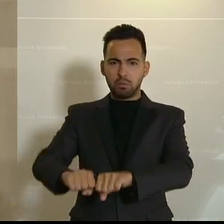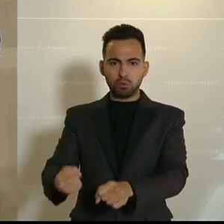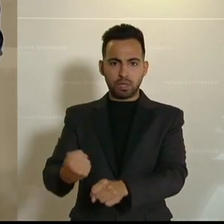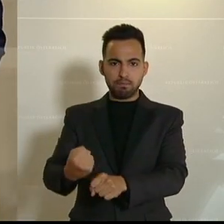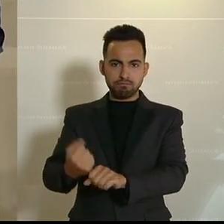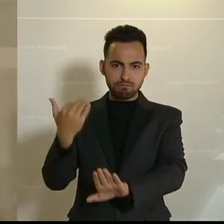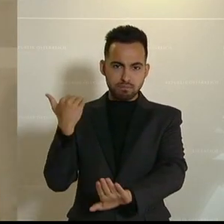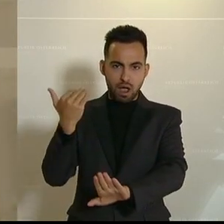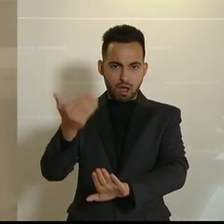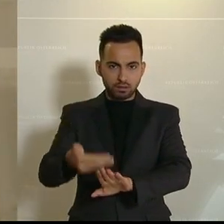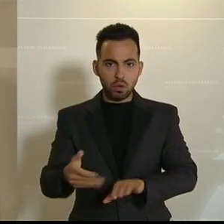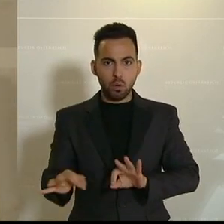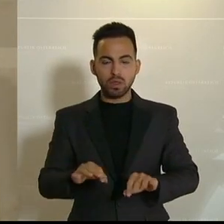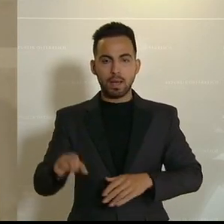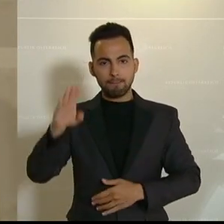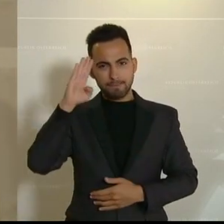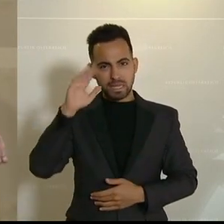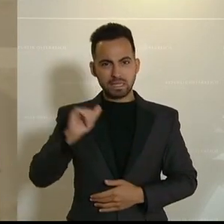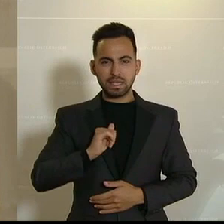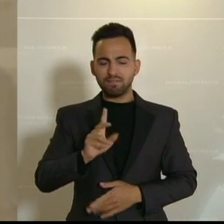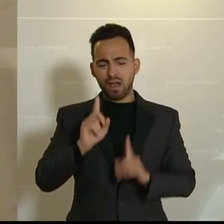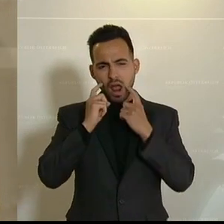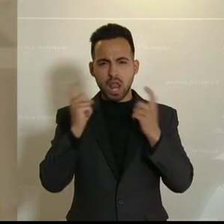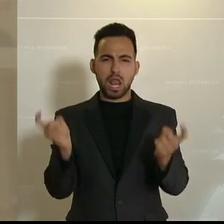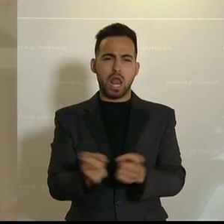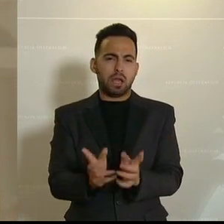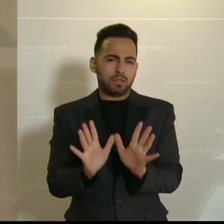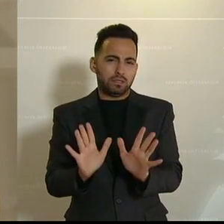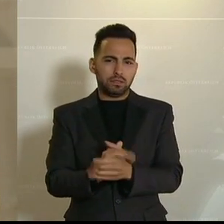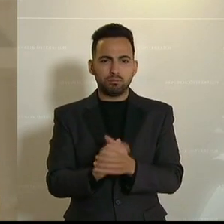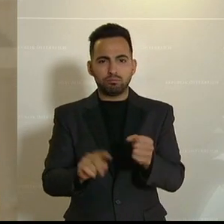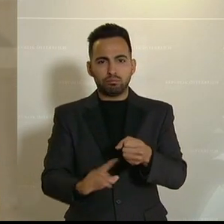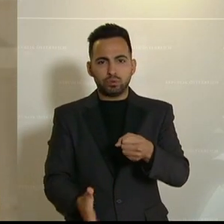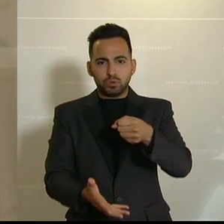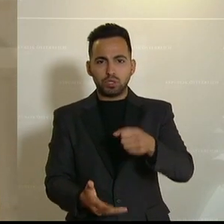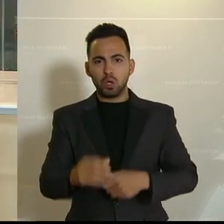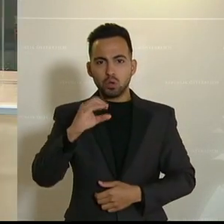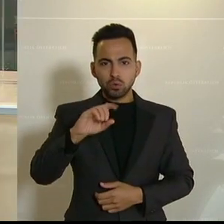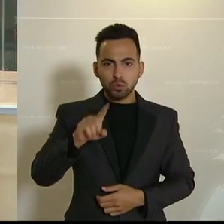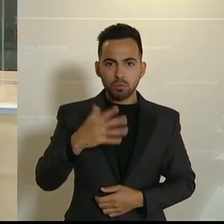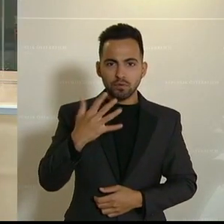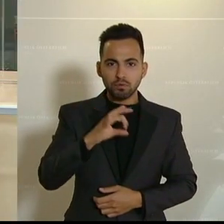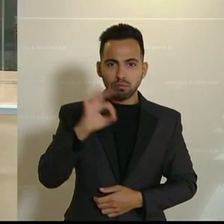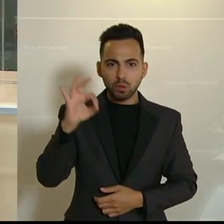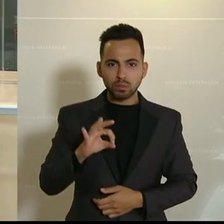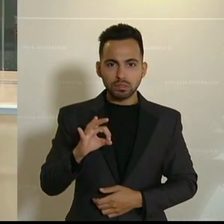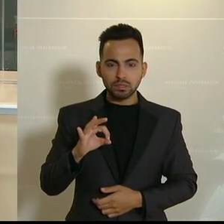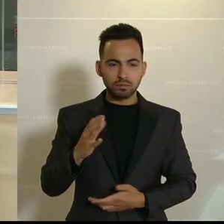das Militär mit einem derart lächerlichen Budget ausstatten, wie Sie es tun, 0,5 Prozent,